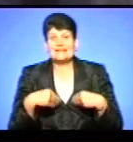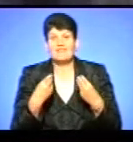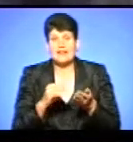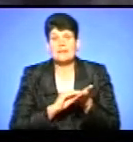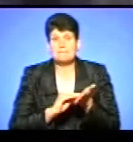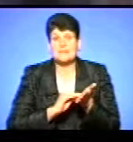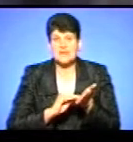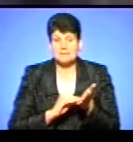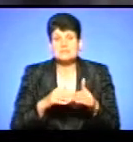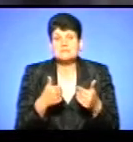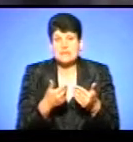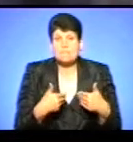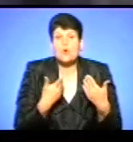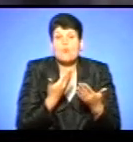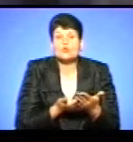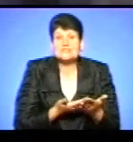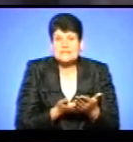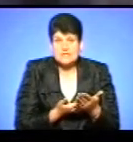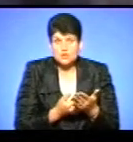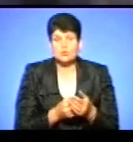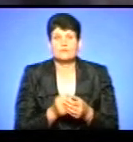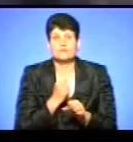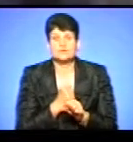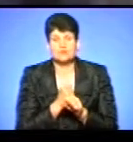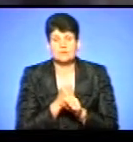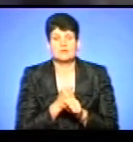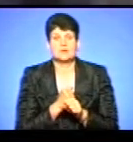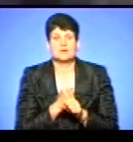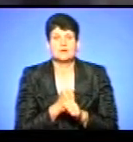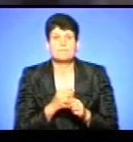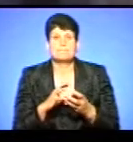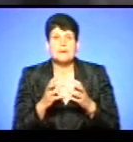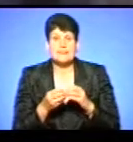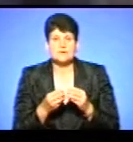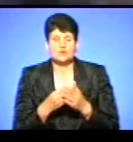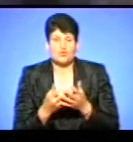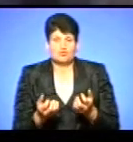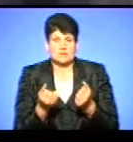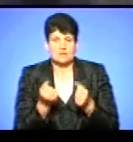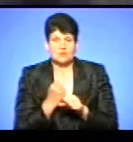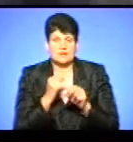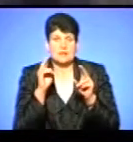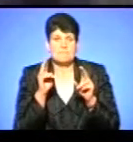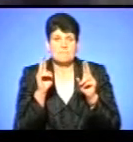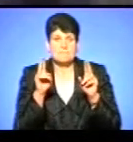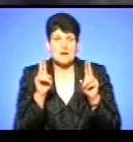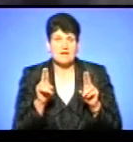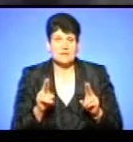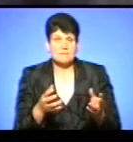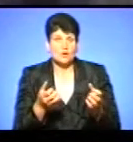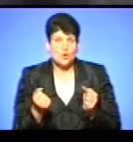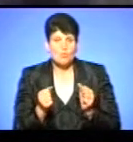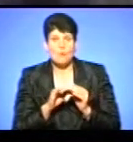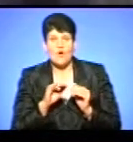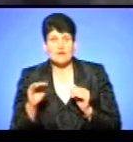припис і писали пропозицію, щоб вони встановили тих самих балансу утримувачів і розробили правила прийому поверхневих вод. Цього на